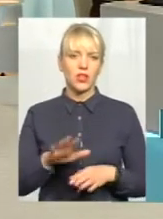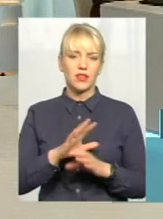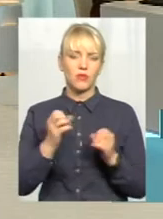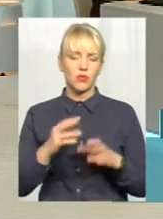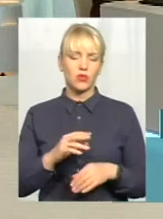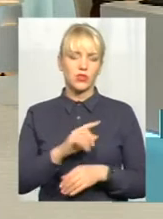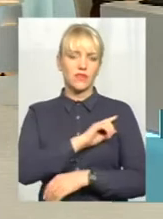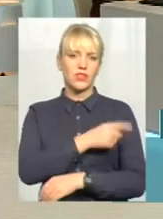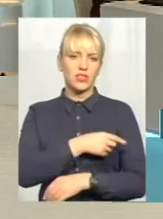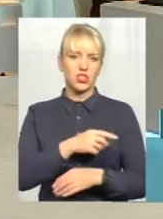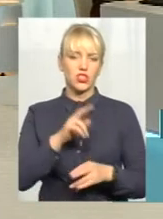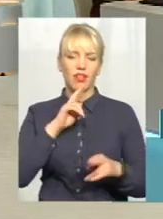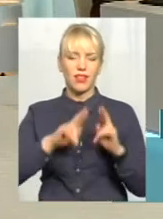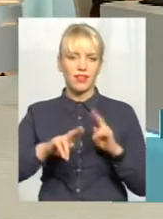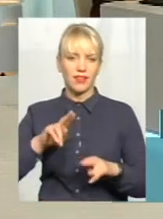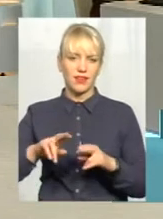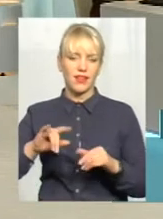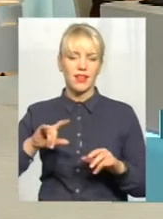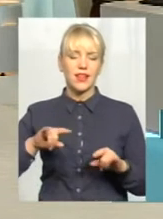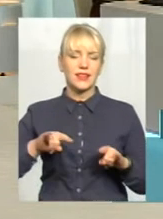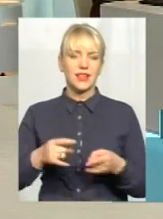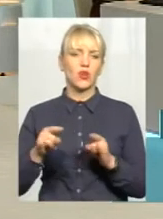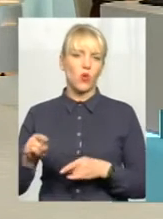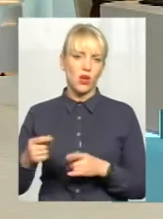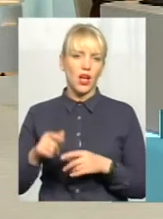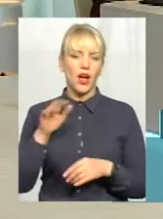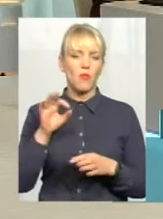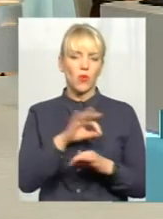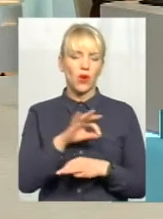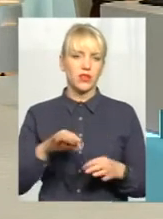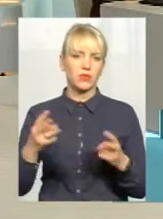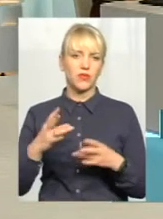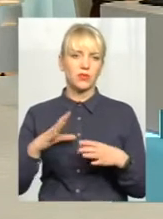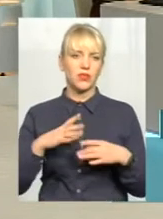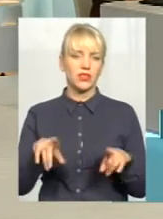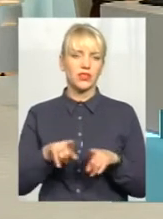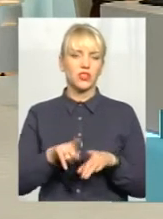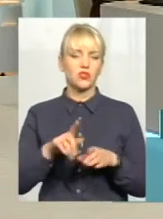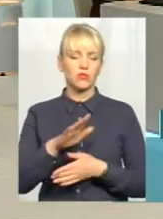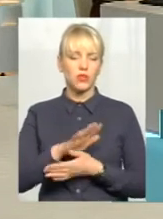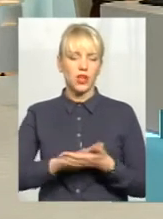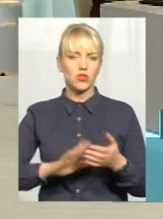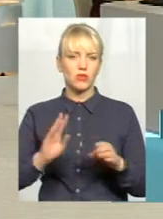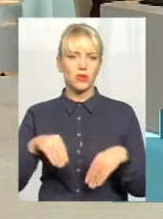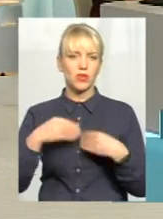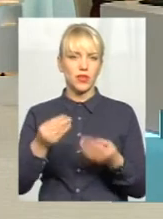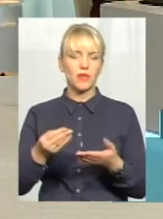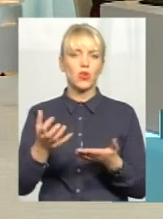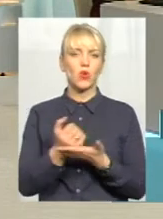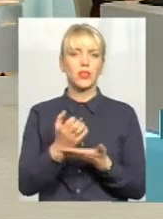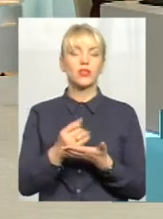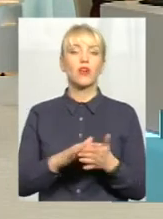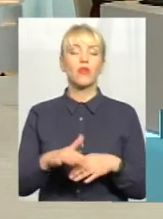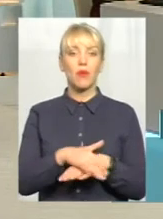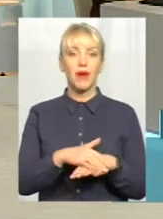дирок в інфраструктурі, і, да, вони є, але проєкти мають бути такі, які би приносили в подальшому якийсь дохід громаді. І